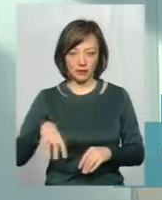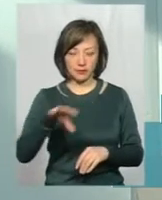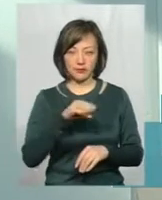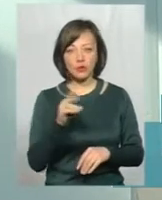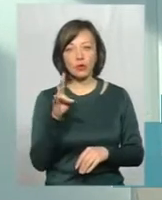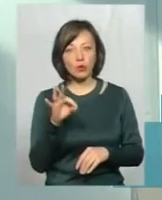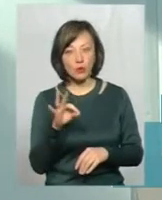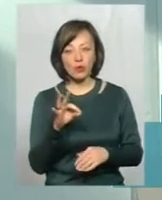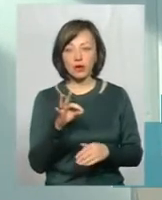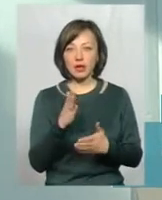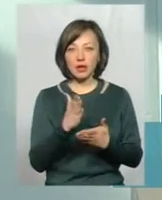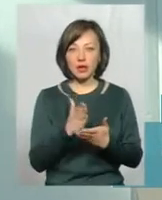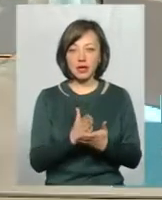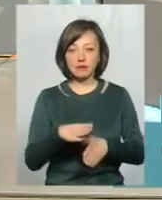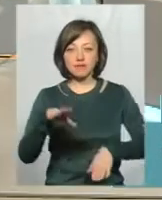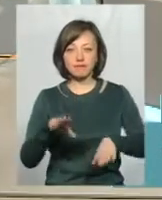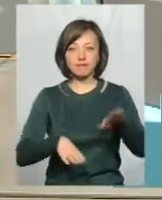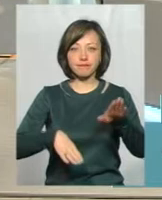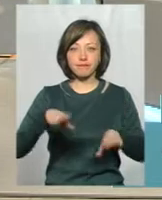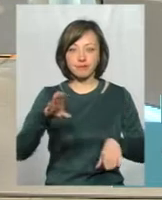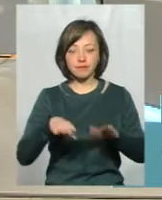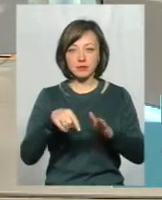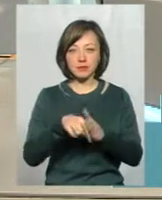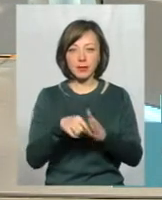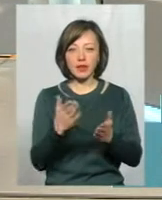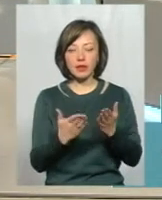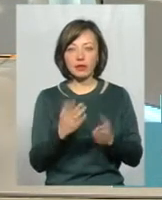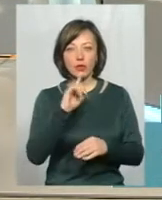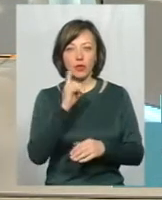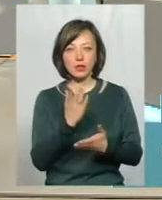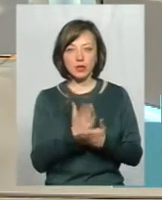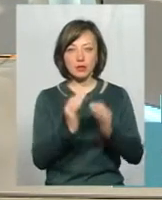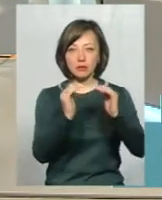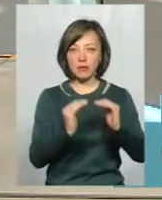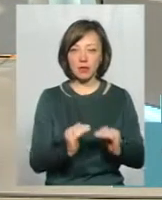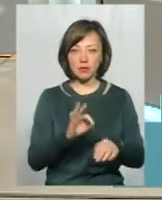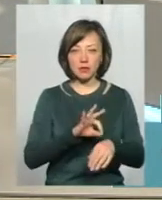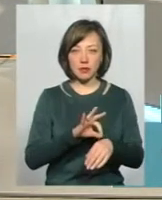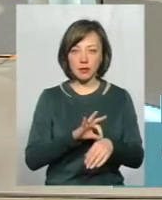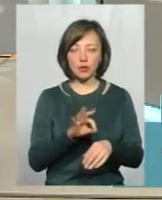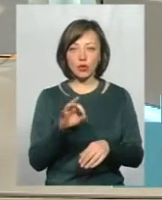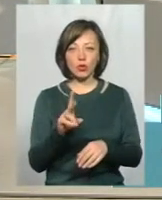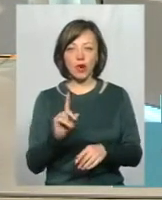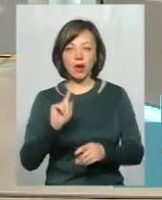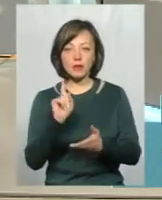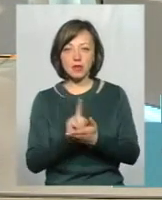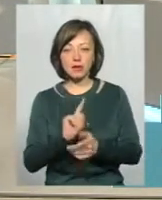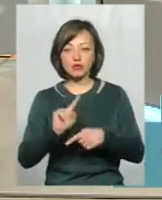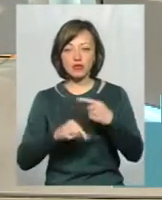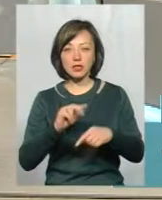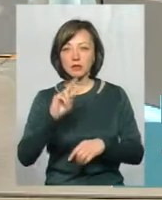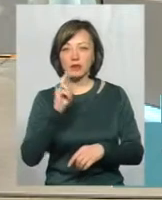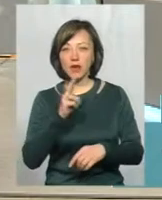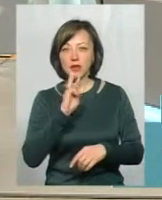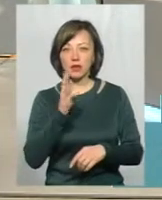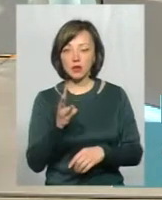Але імеє воно волнообразний характер. Якщо в один годі є спад заболеваємісті, то обязательно через 2-3